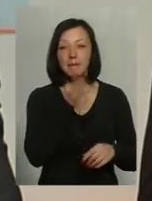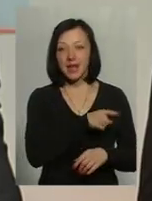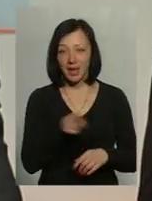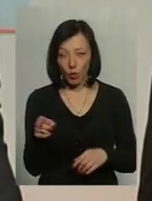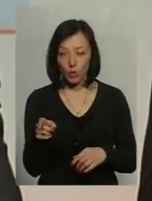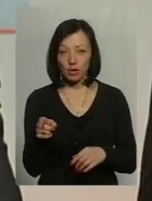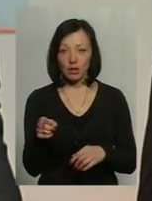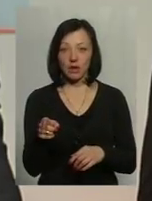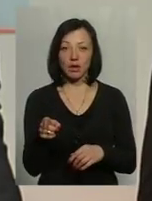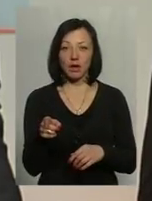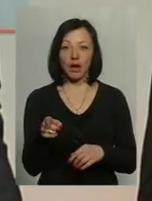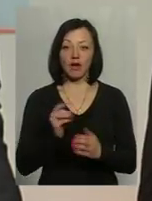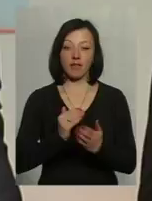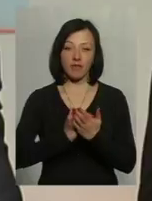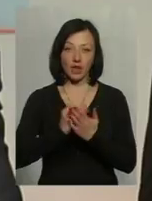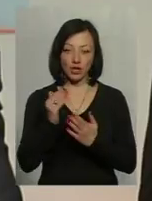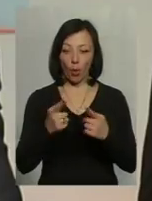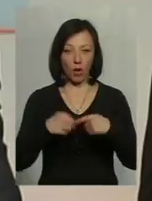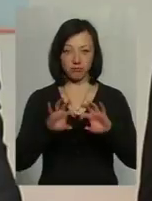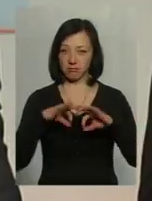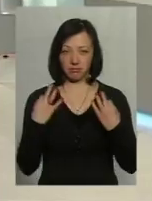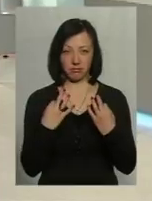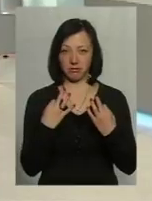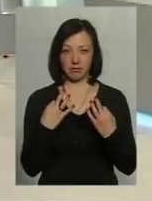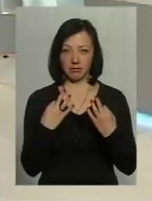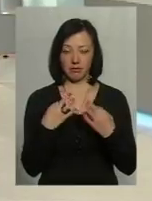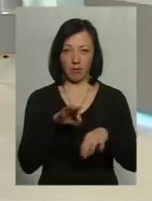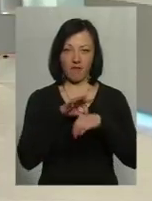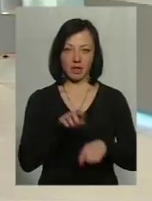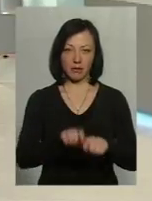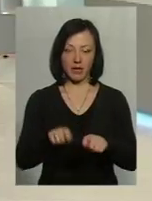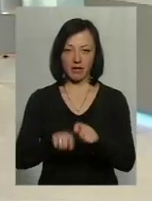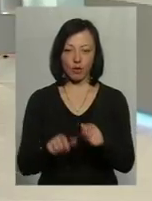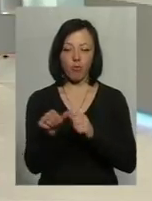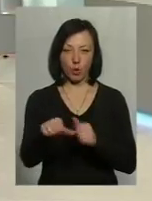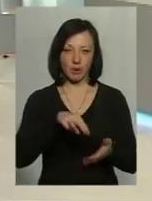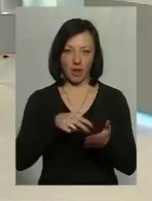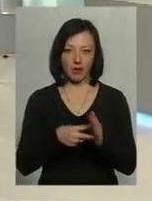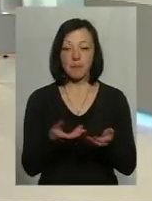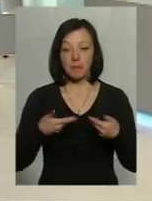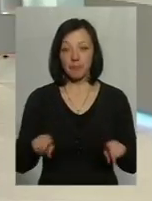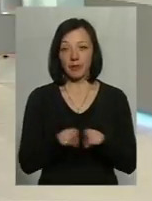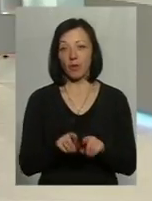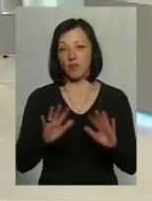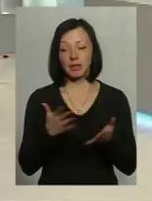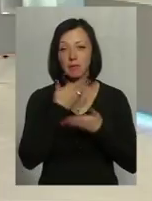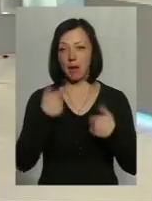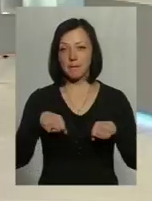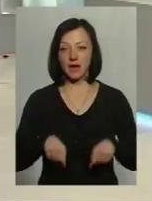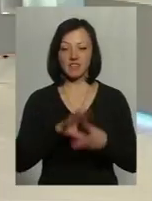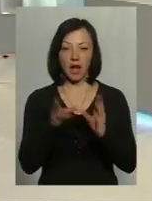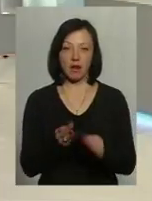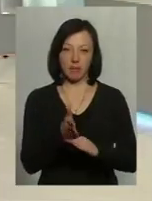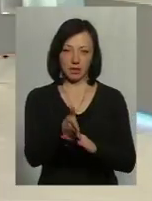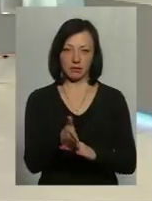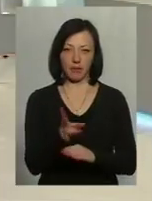допущено, вищестоящий орган нам не дає згоду на проведення перевірки позапланової. І ми в такому випадку не маємо права взагалі